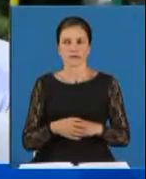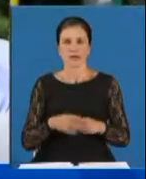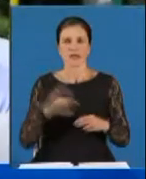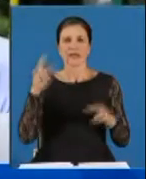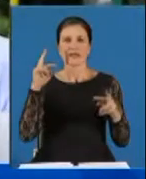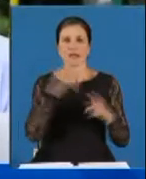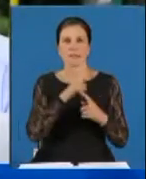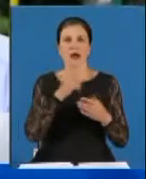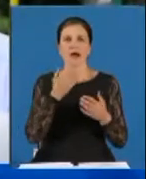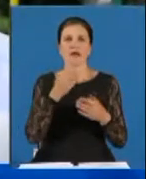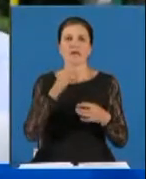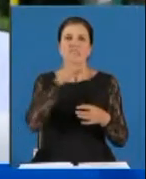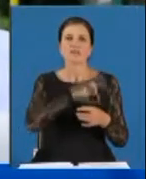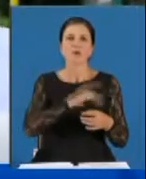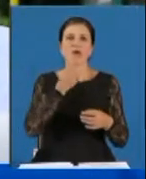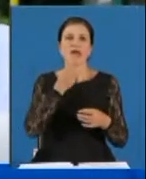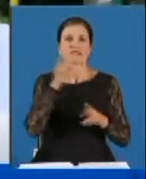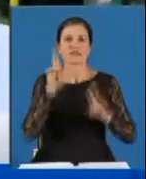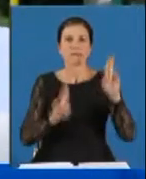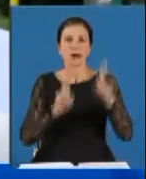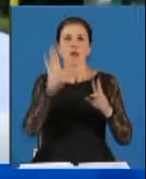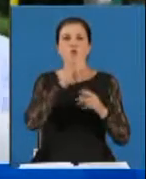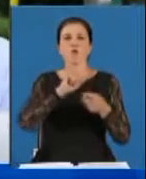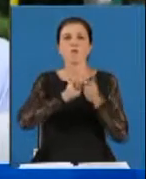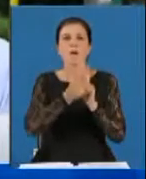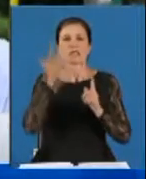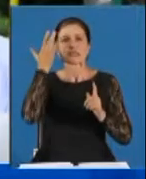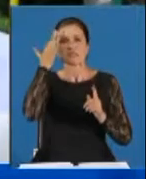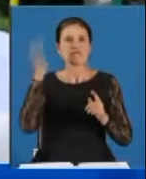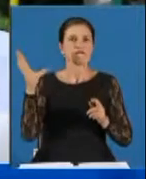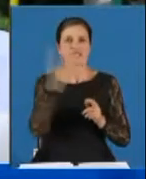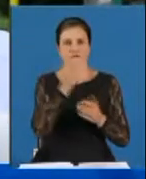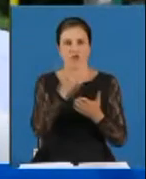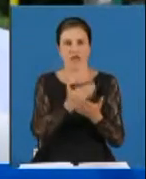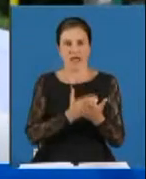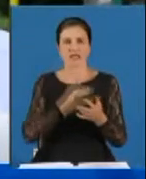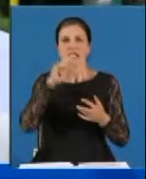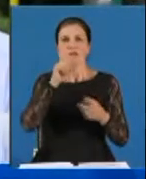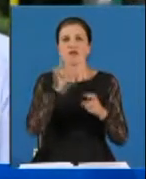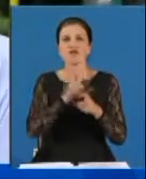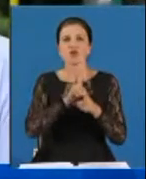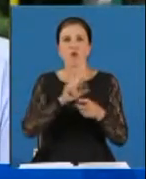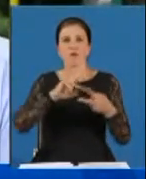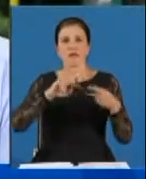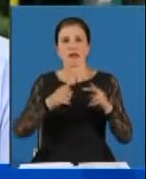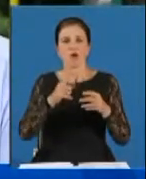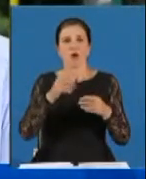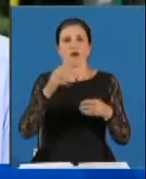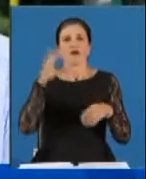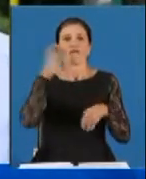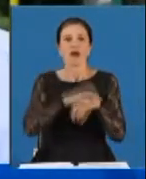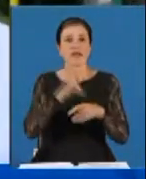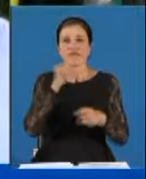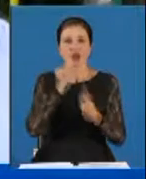Неправильное применение языковых норм может поменять смысл всего текста. И неправильный перевод слов встречается, если не в каждой статье,